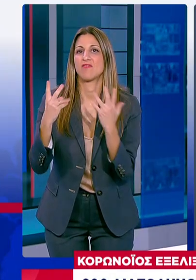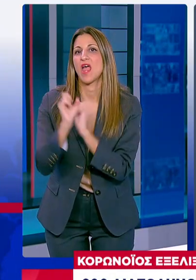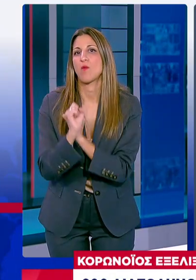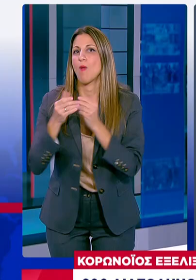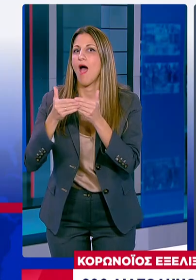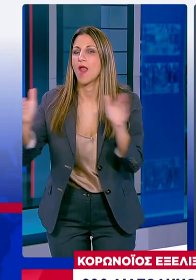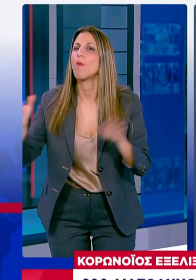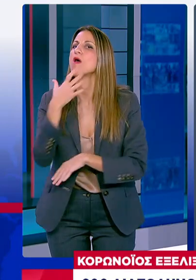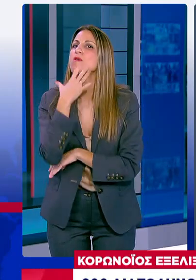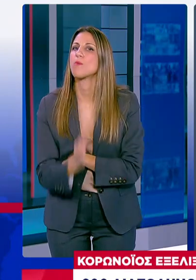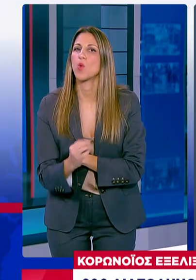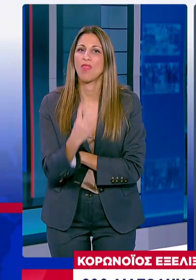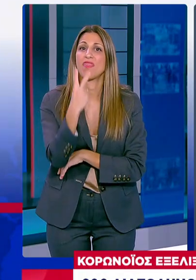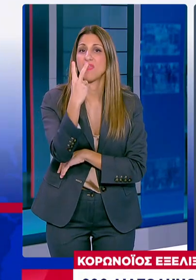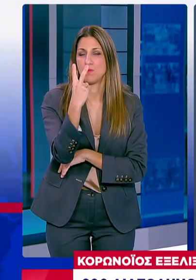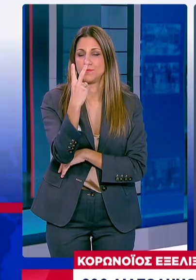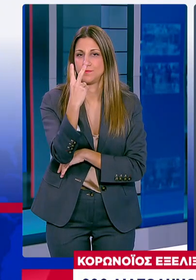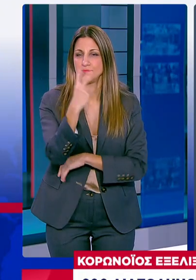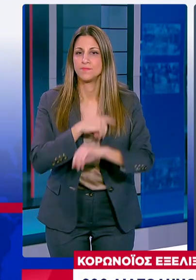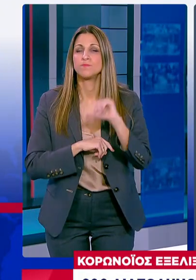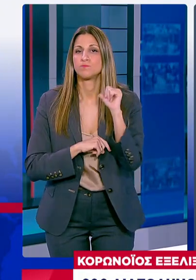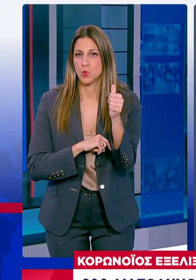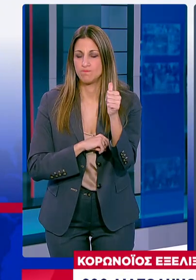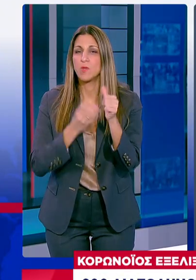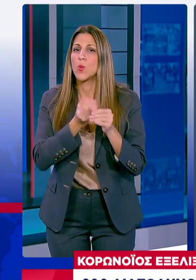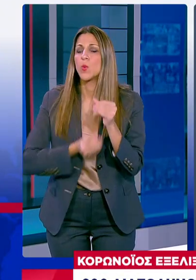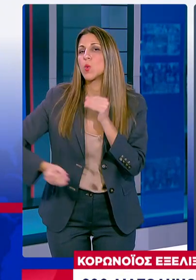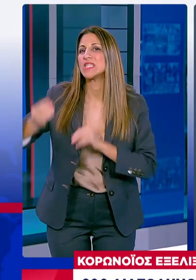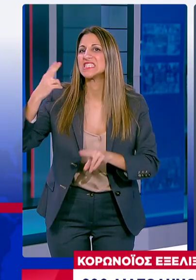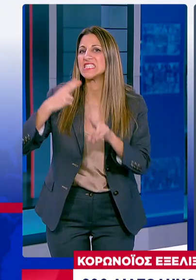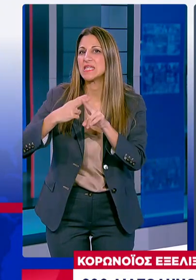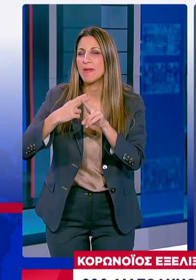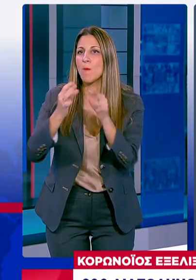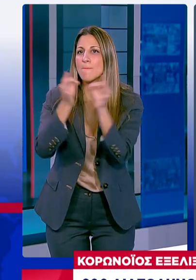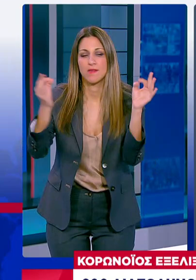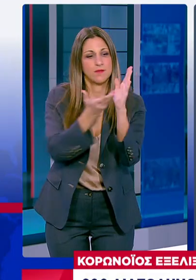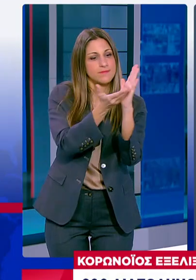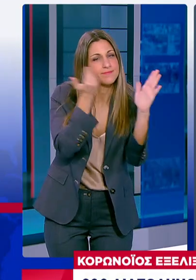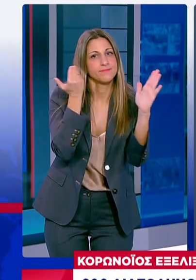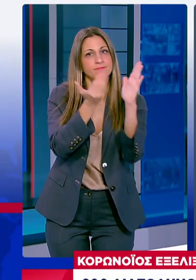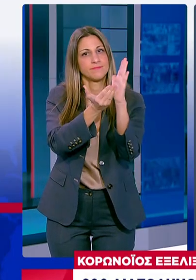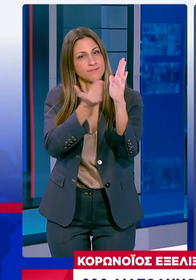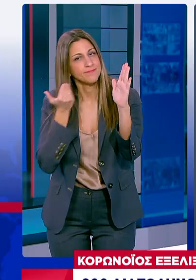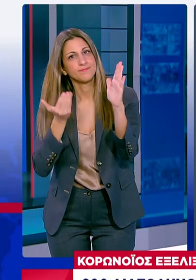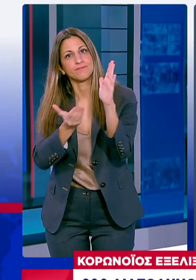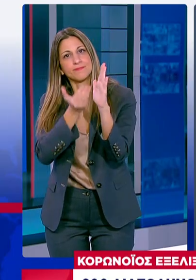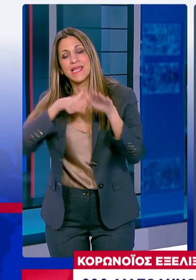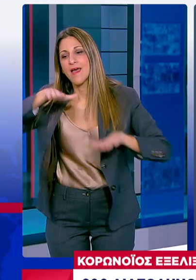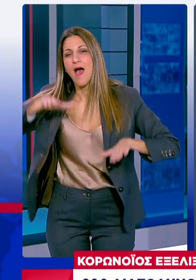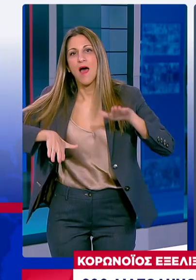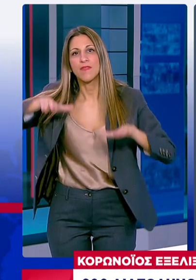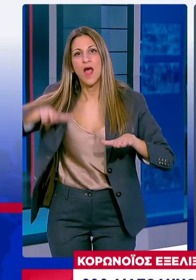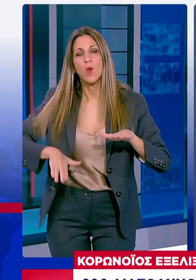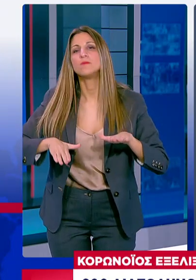Όπως έχει τρονιστεί πολλές φορές Το πιο σημαντικό κριτήριο για την άρχιση των μέτρων του lockdown Είναι η